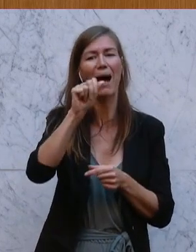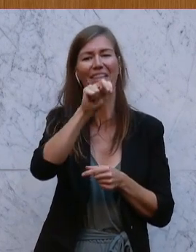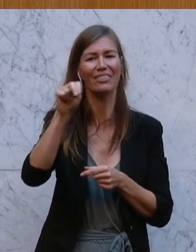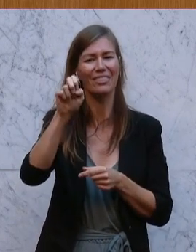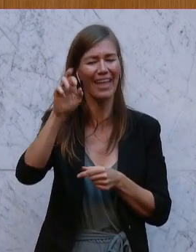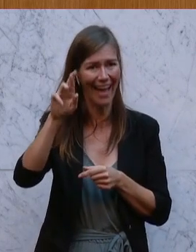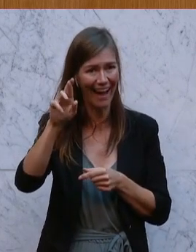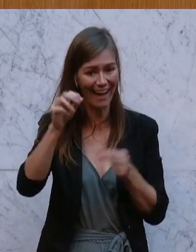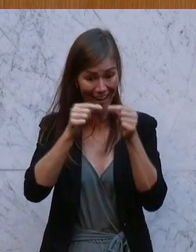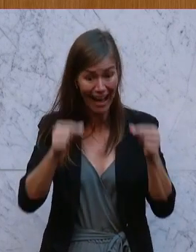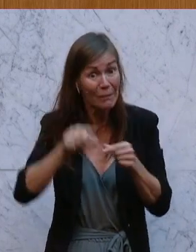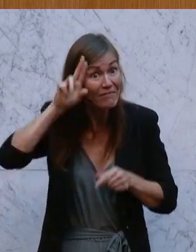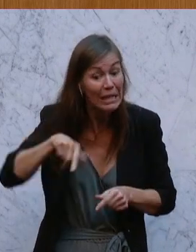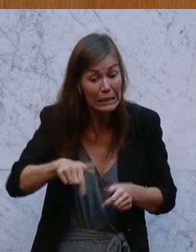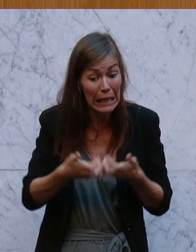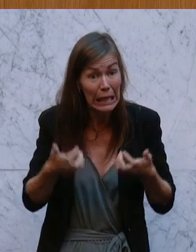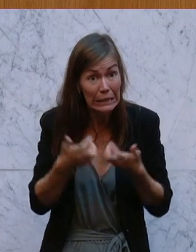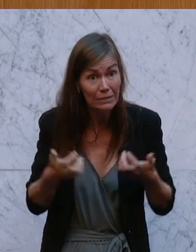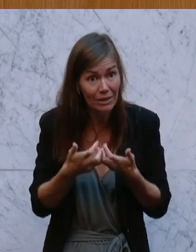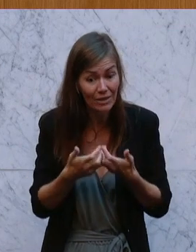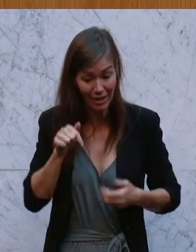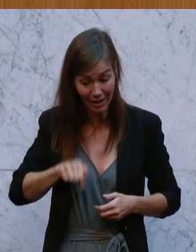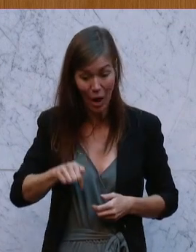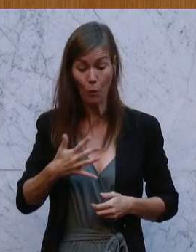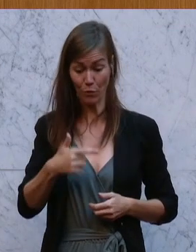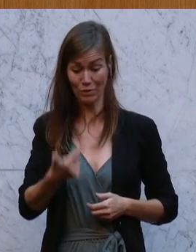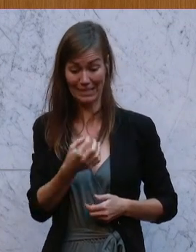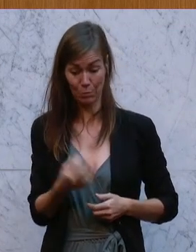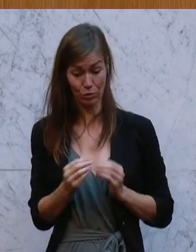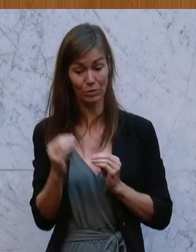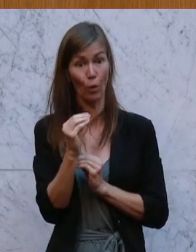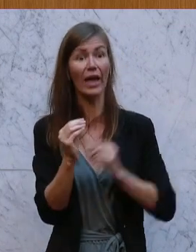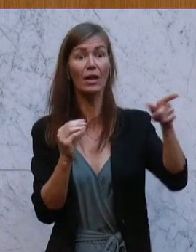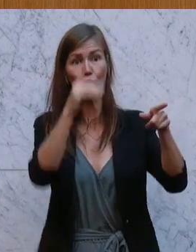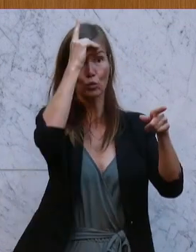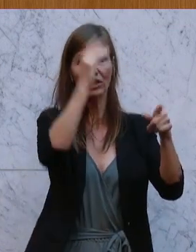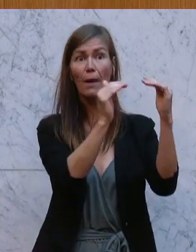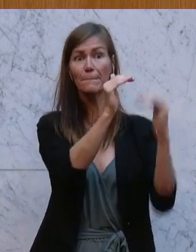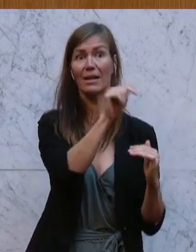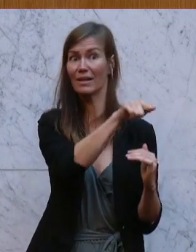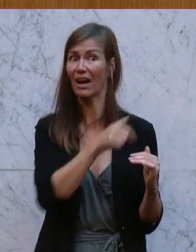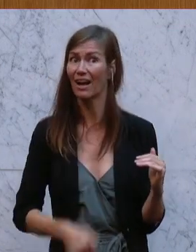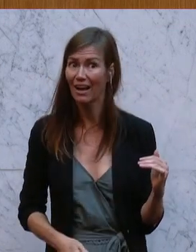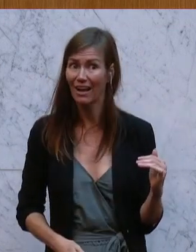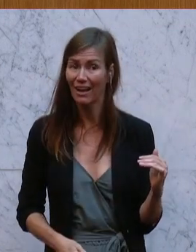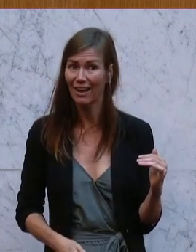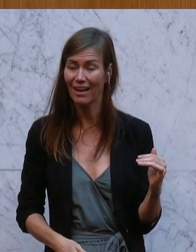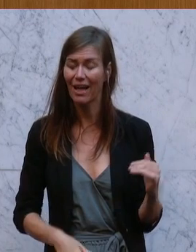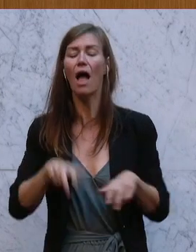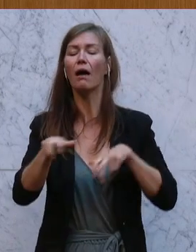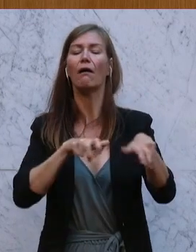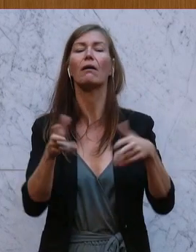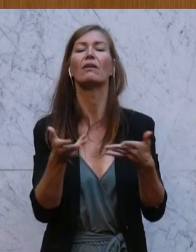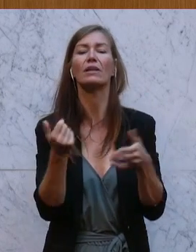teurer, als wenn Sie dieselbe Packung Mannerschnitten in Deutschland kaufen. Was macht die Regierung? Gar nichts macht sie dagegen. Sie schaut